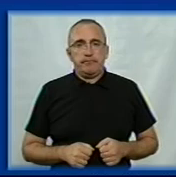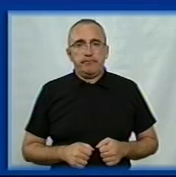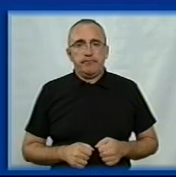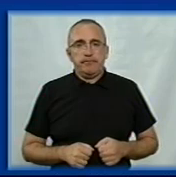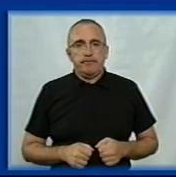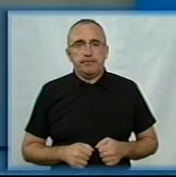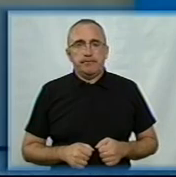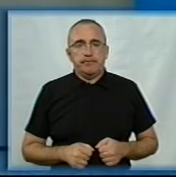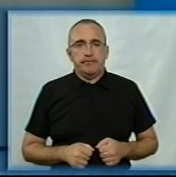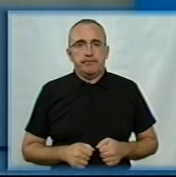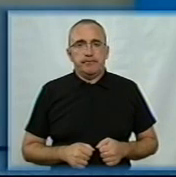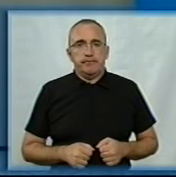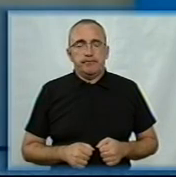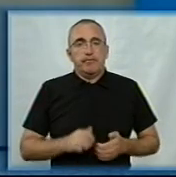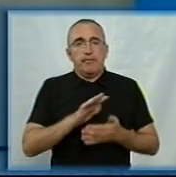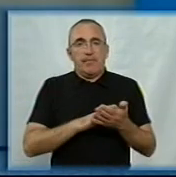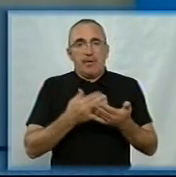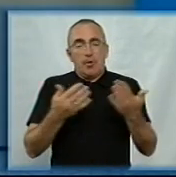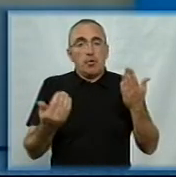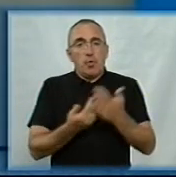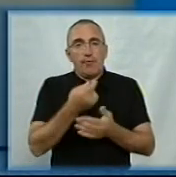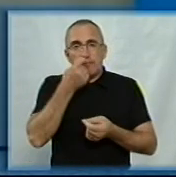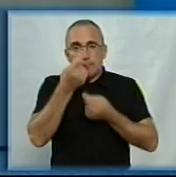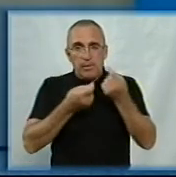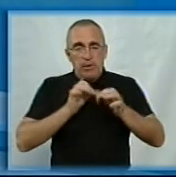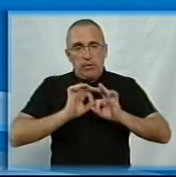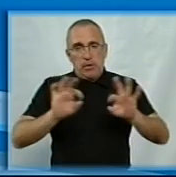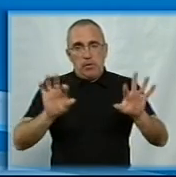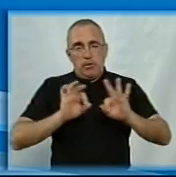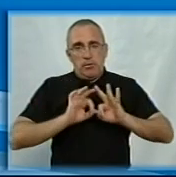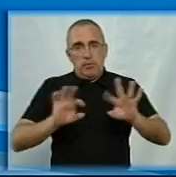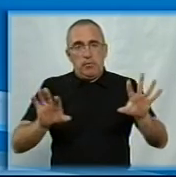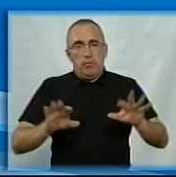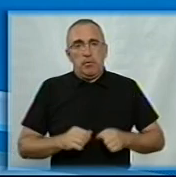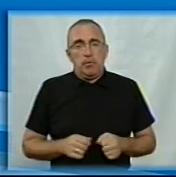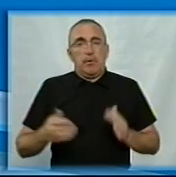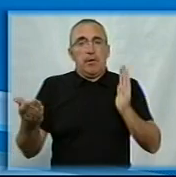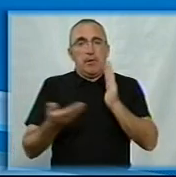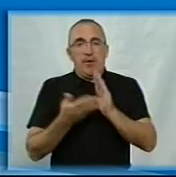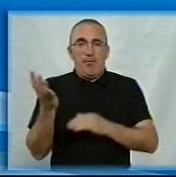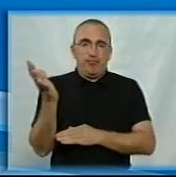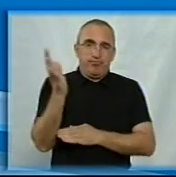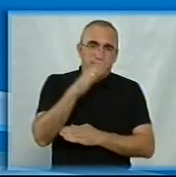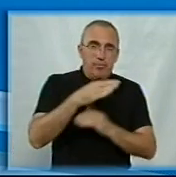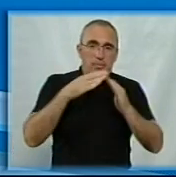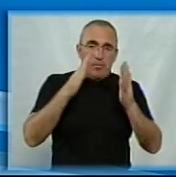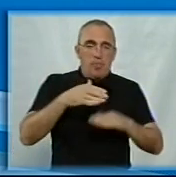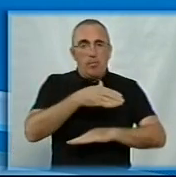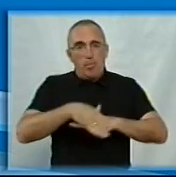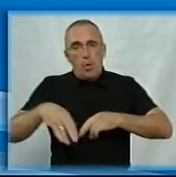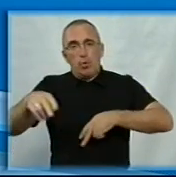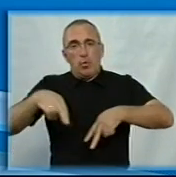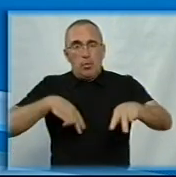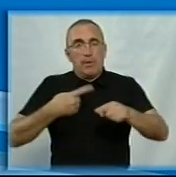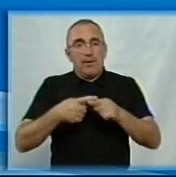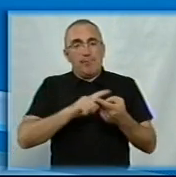Музика Далі ці та інші новини детальніше. Дерева повалені на будинки, подвір'я та тротуари.